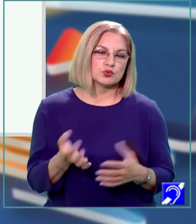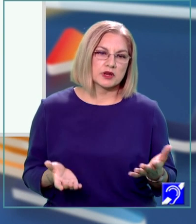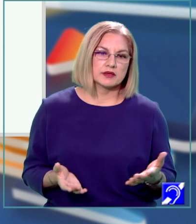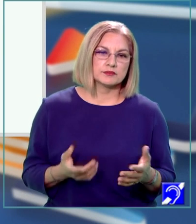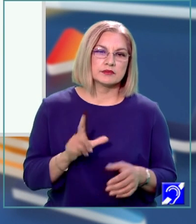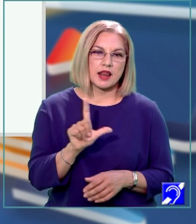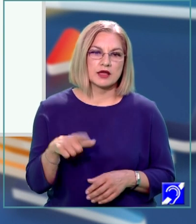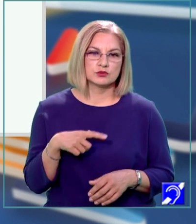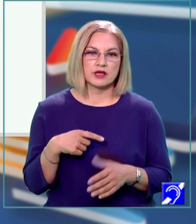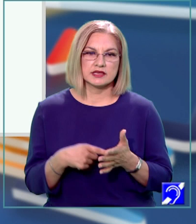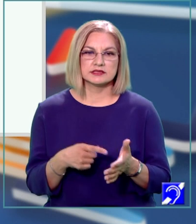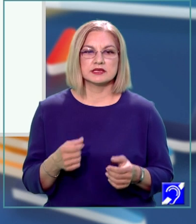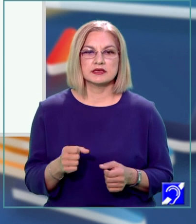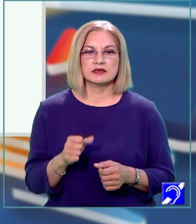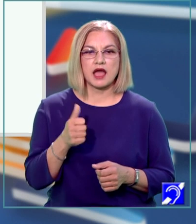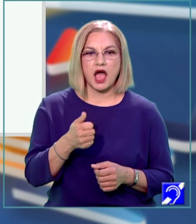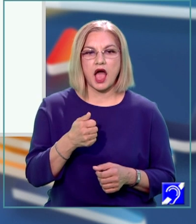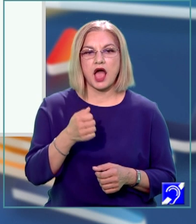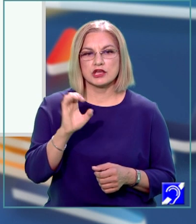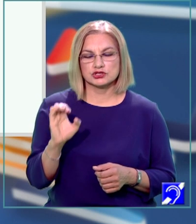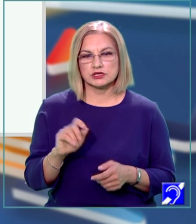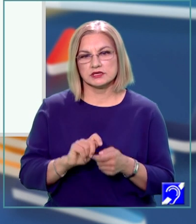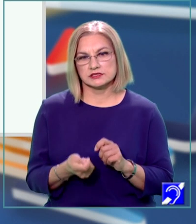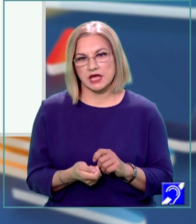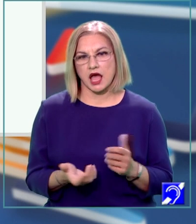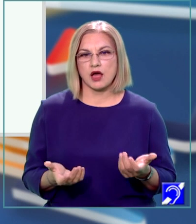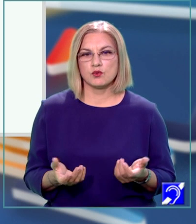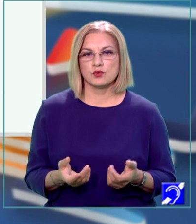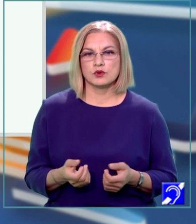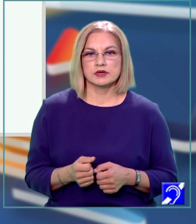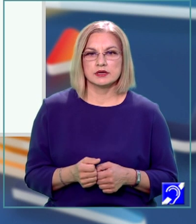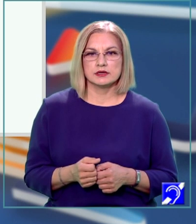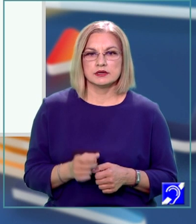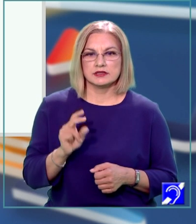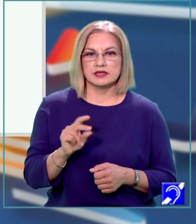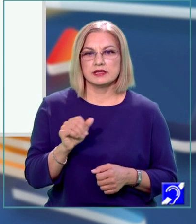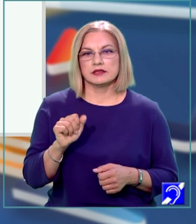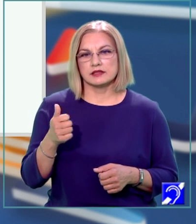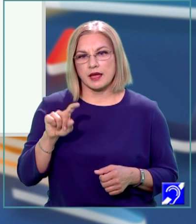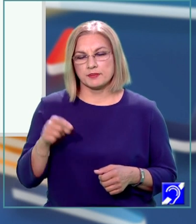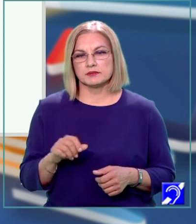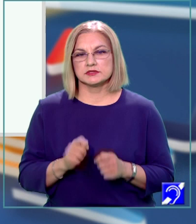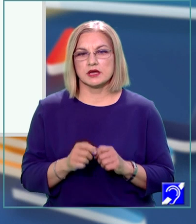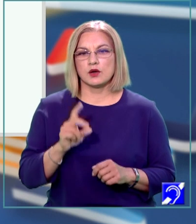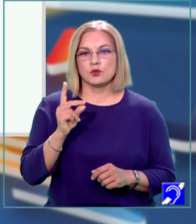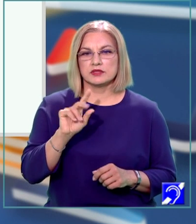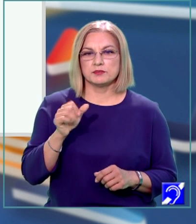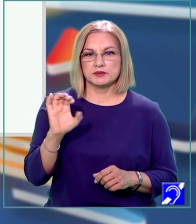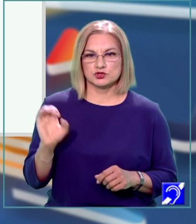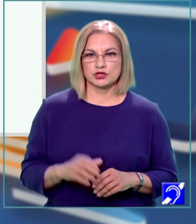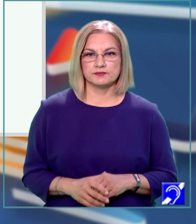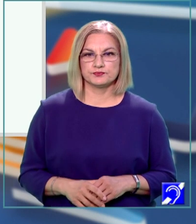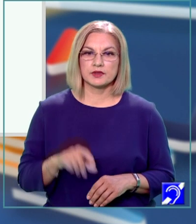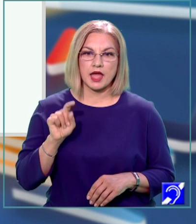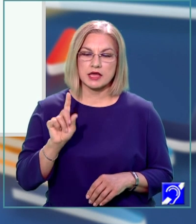reprezentată în D, AC sau D'A sau D'C. Asta